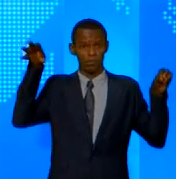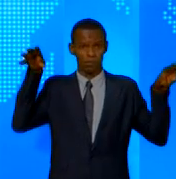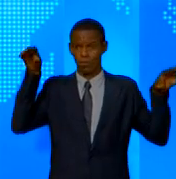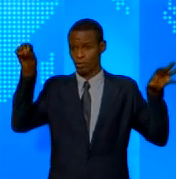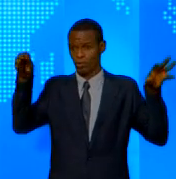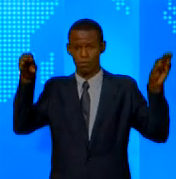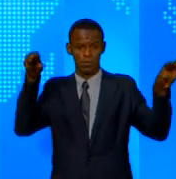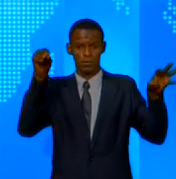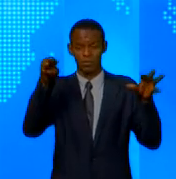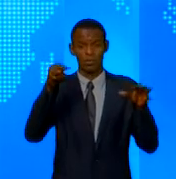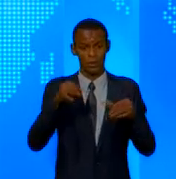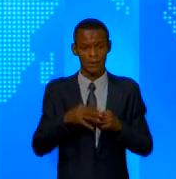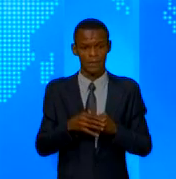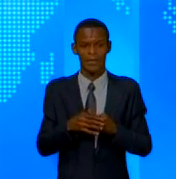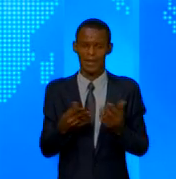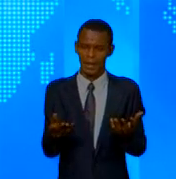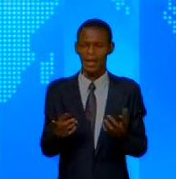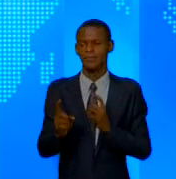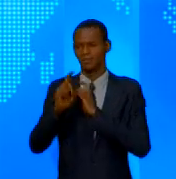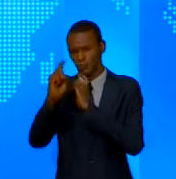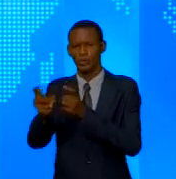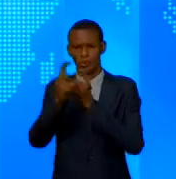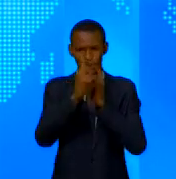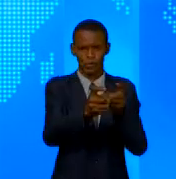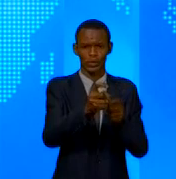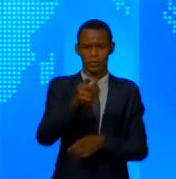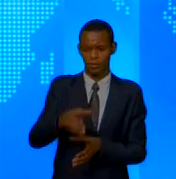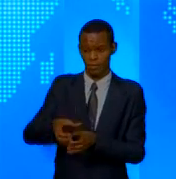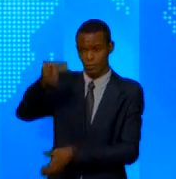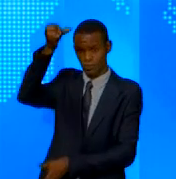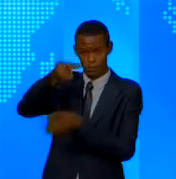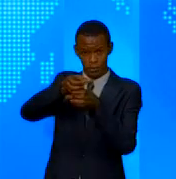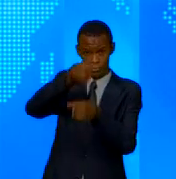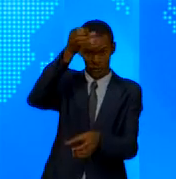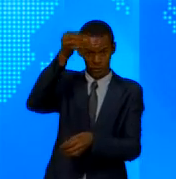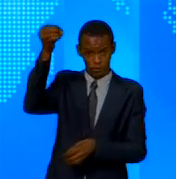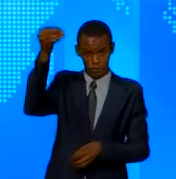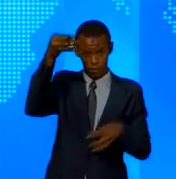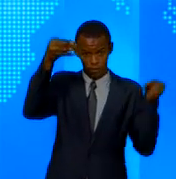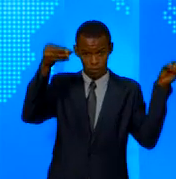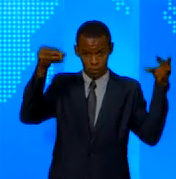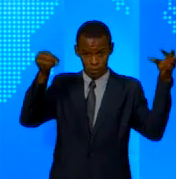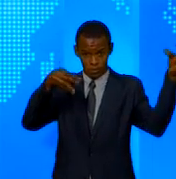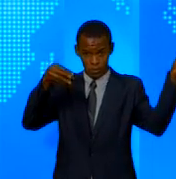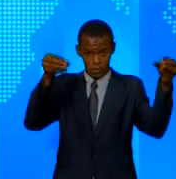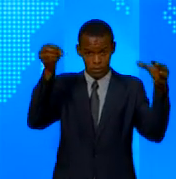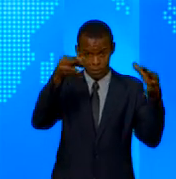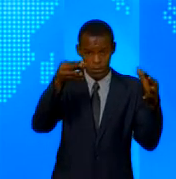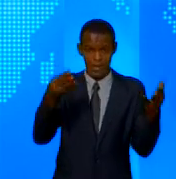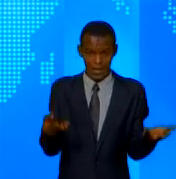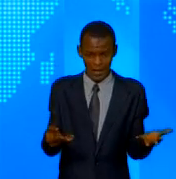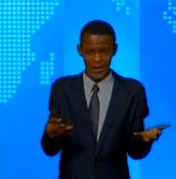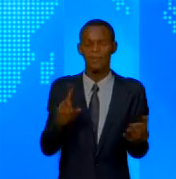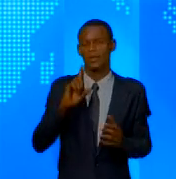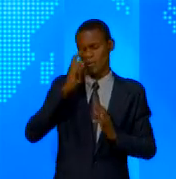d'électricité pour répondre aux besoins des Kinois un programme exécuté par l'hôtel de ville de Kinshasa sous l'impulsion du président de la